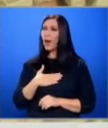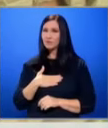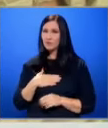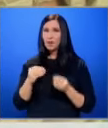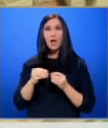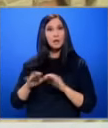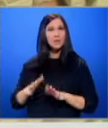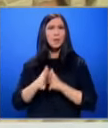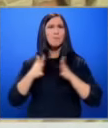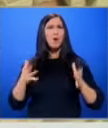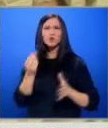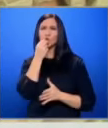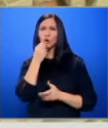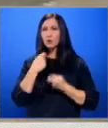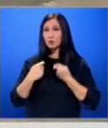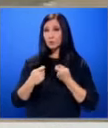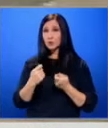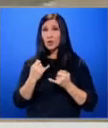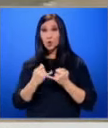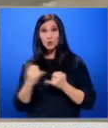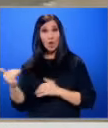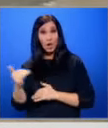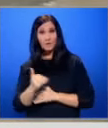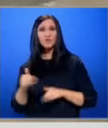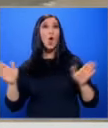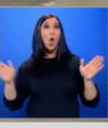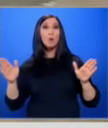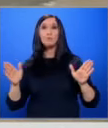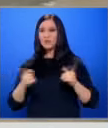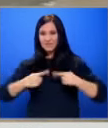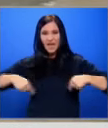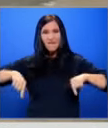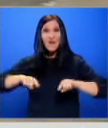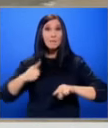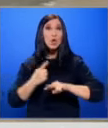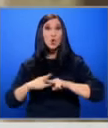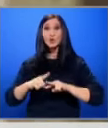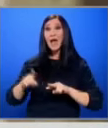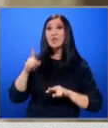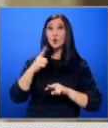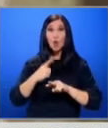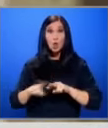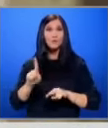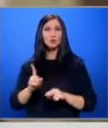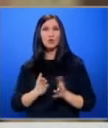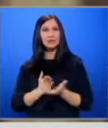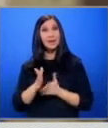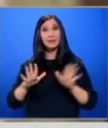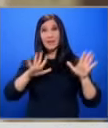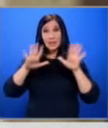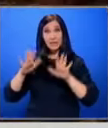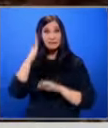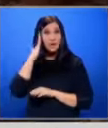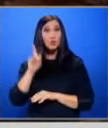Яйцата в повечето хранителни магазини в Русе идват от птицефермата на Юрдан Юрданов Тя е сред десетте в страната, в които